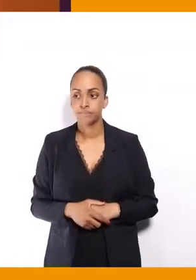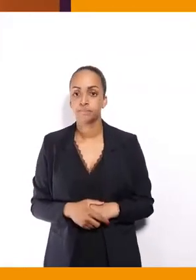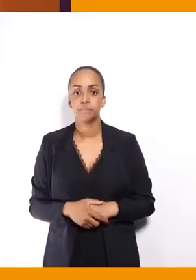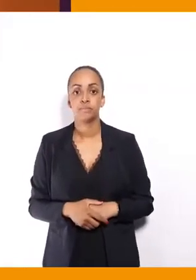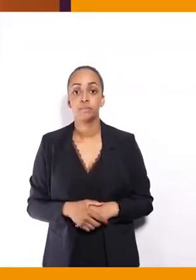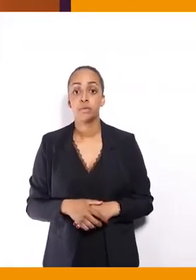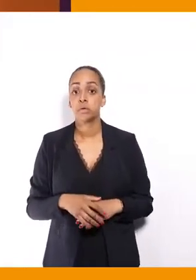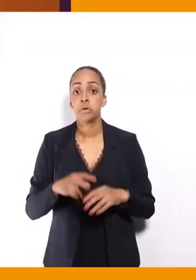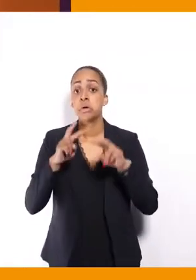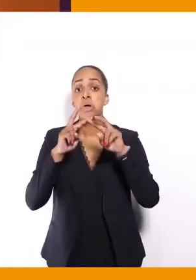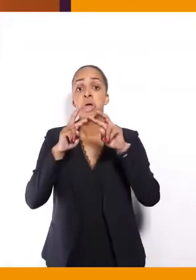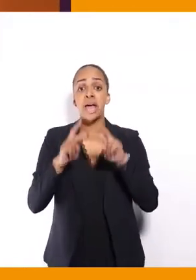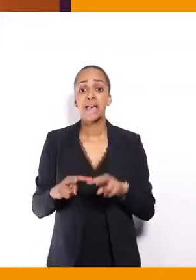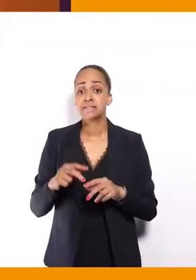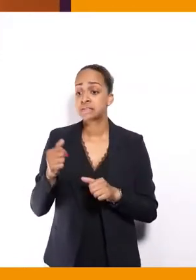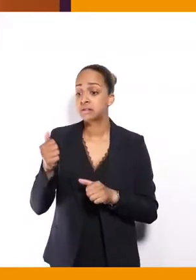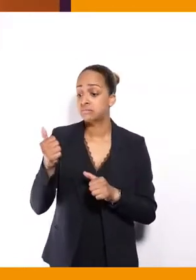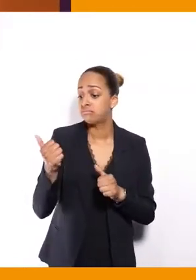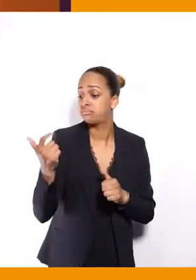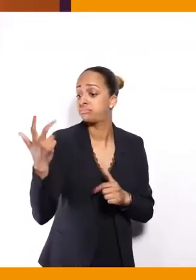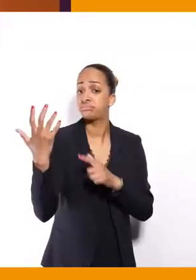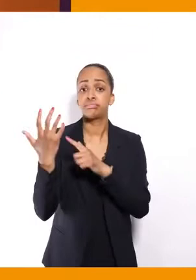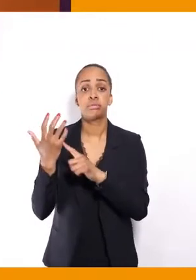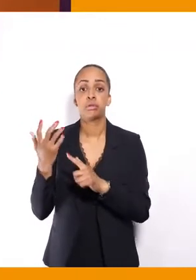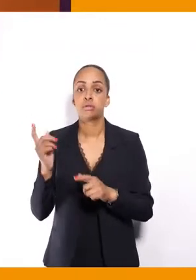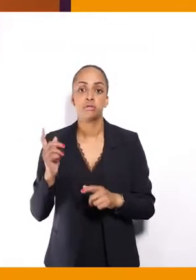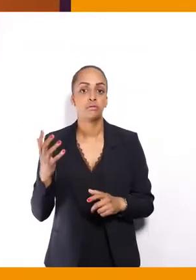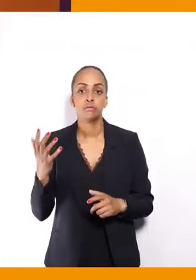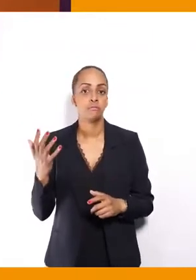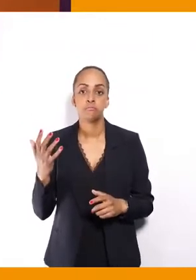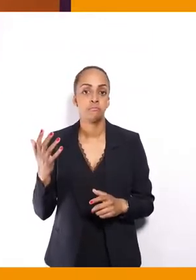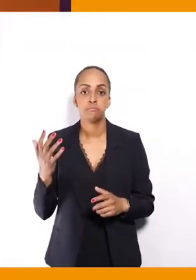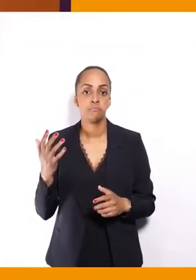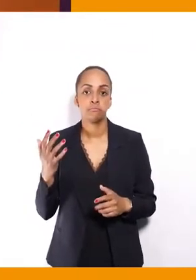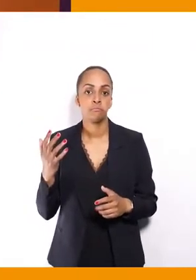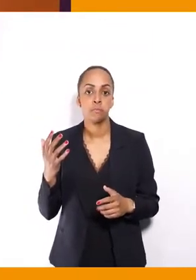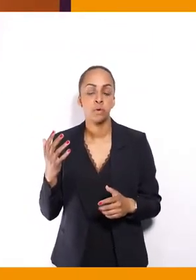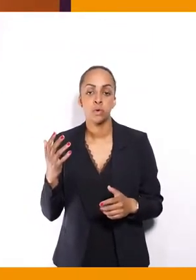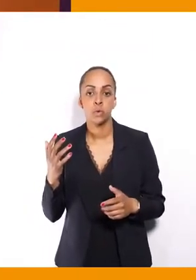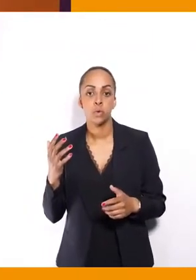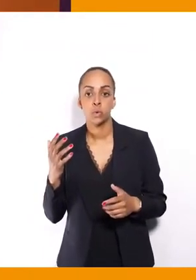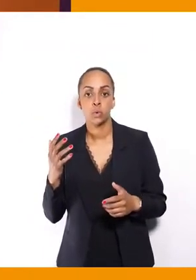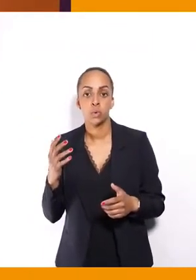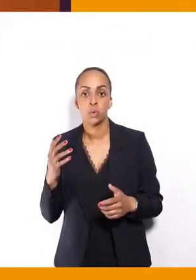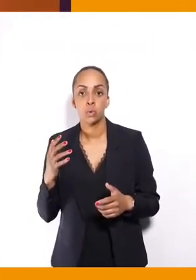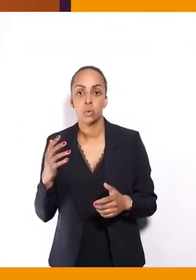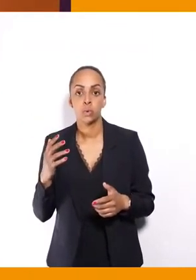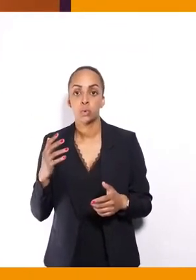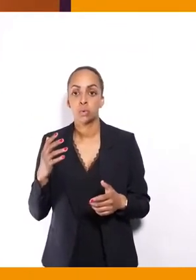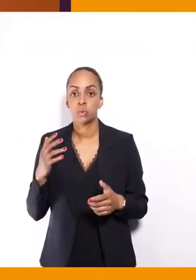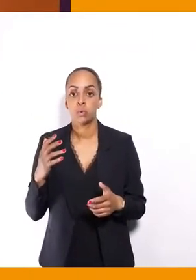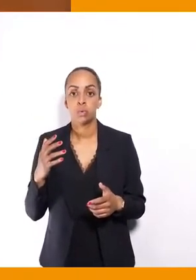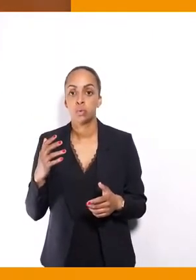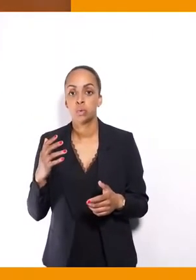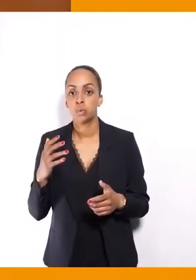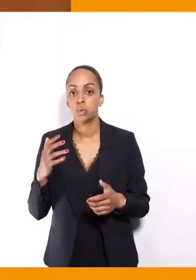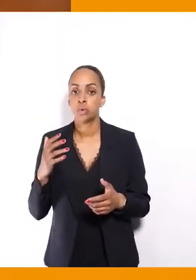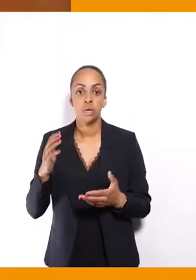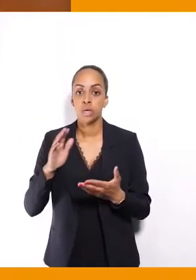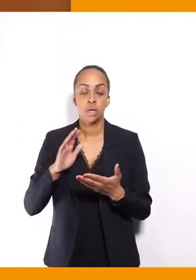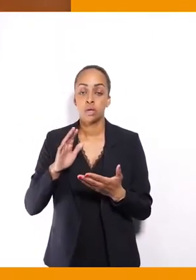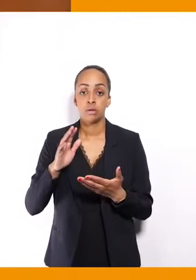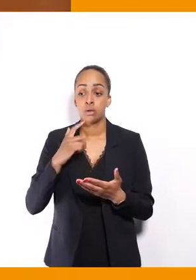quasi-totalité des candidats, une taille de l'interprétation des signes qui ne permet absolument pas aux personnes concernées de suivre